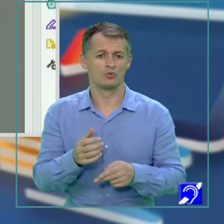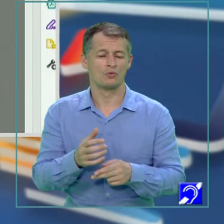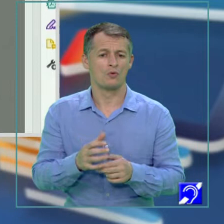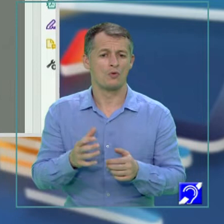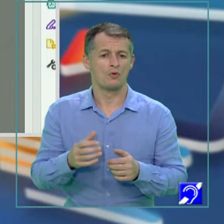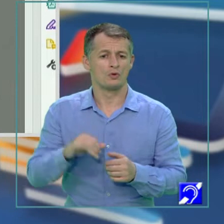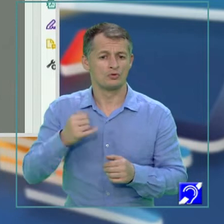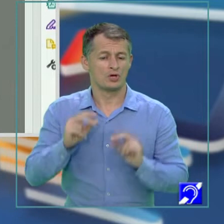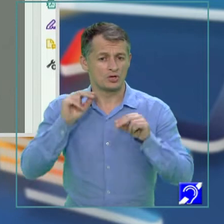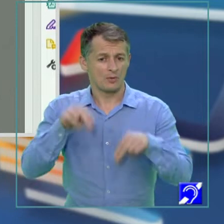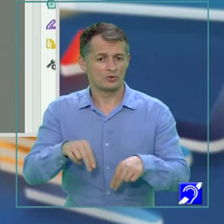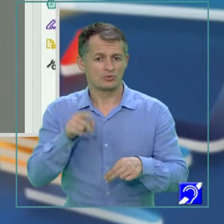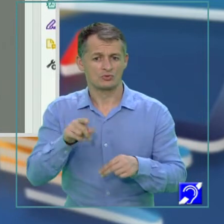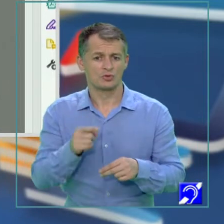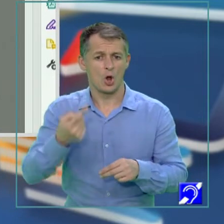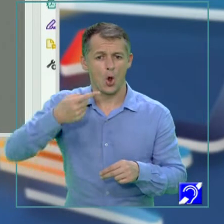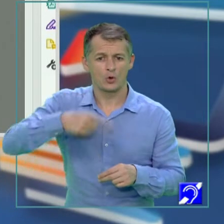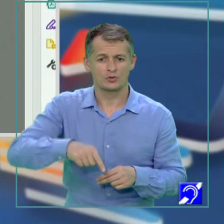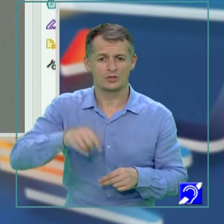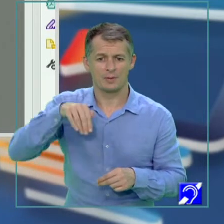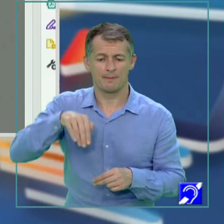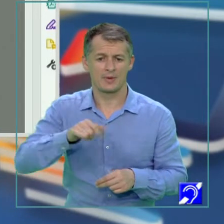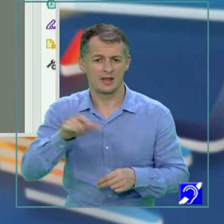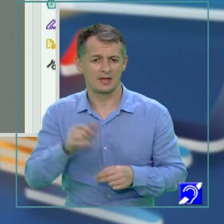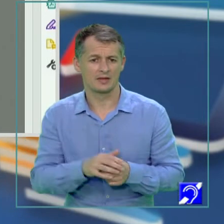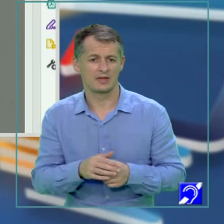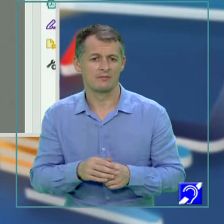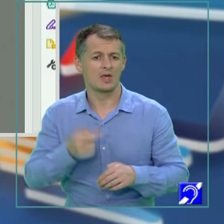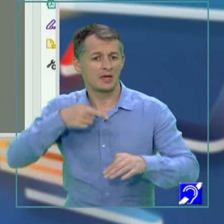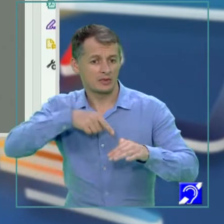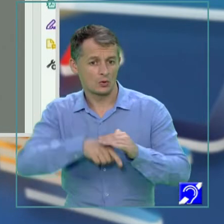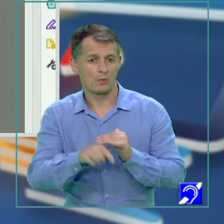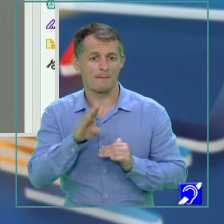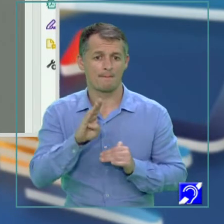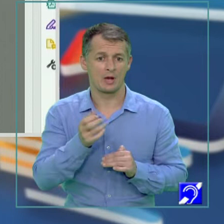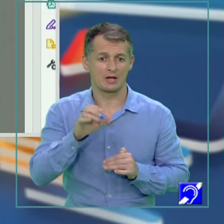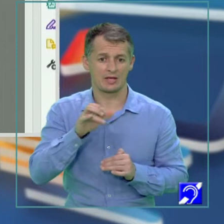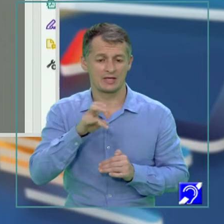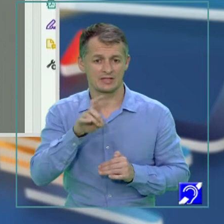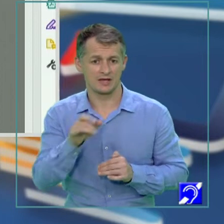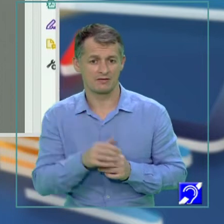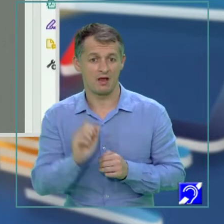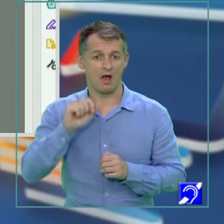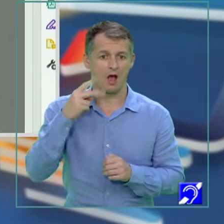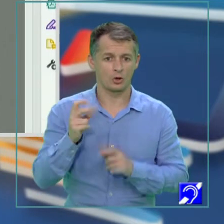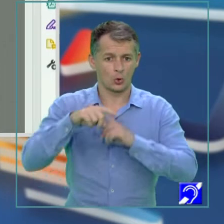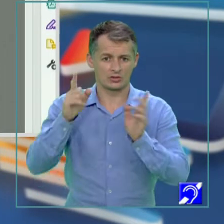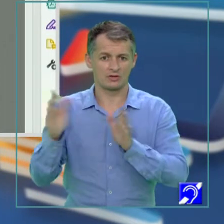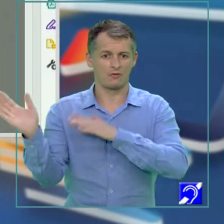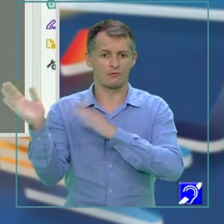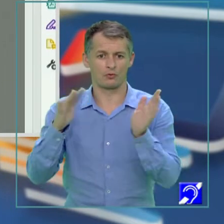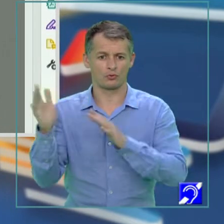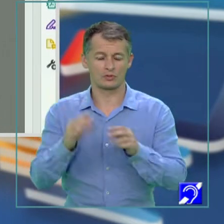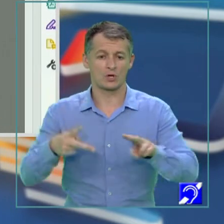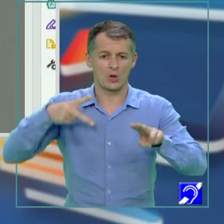astfel am înaintat aproape o sută de mile în interiorul banchizei. Dar, a doua zi, furtuna se potoli,